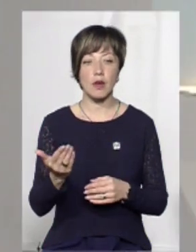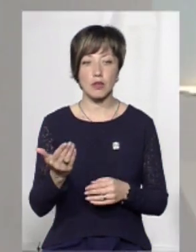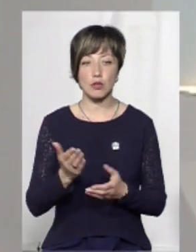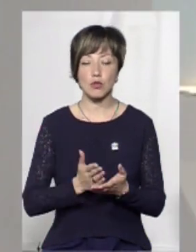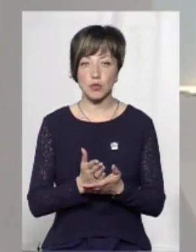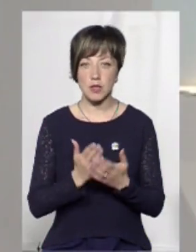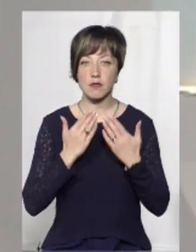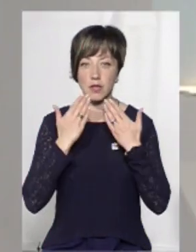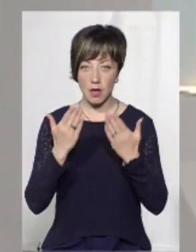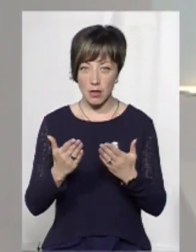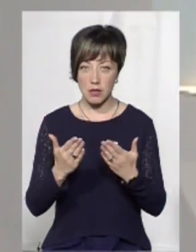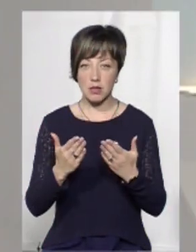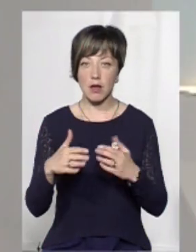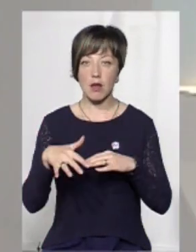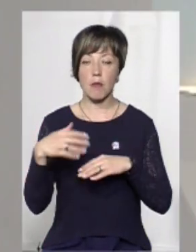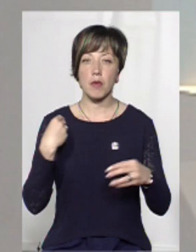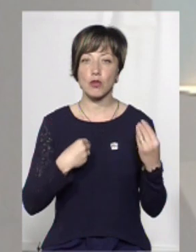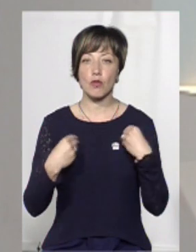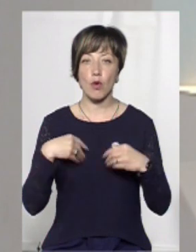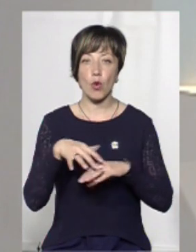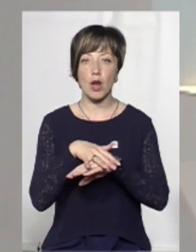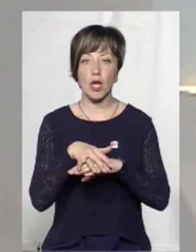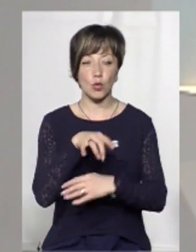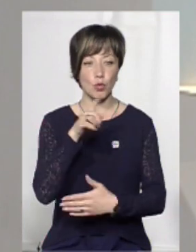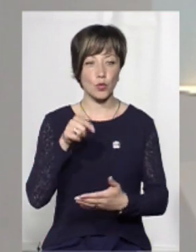до вашої служби зверталися із речового ринку?